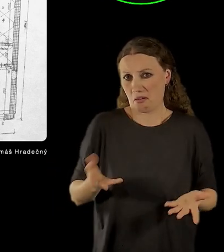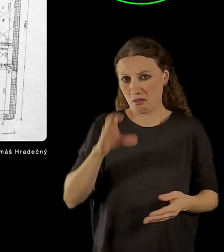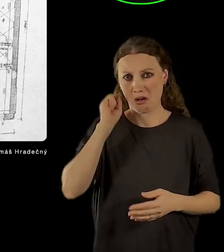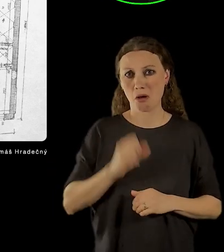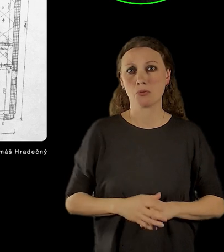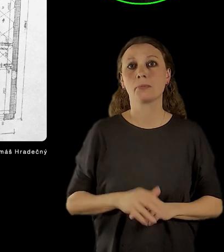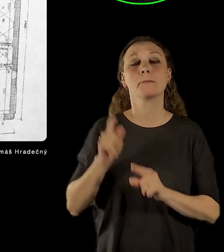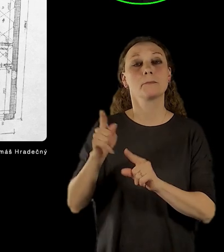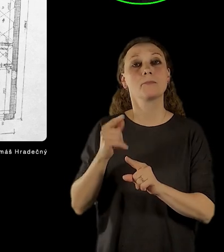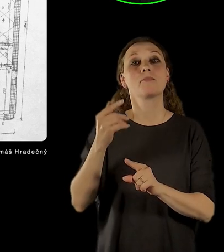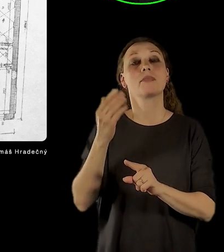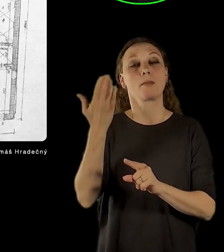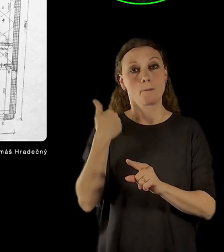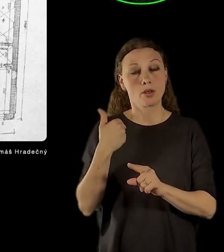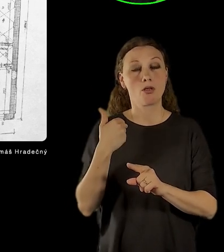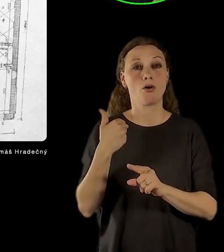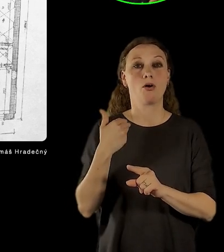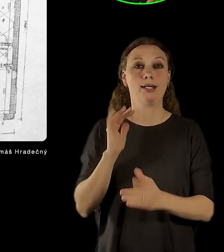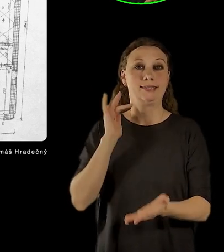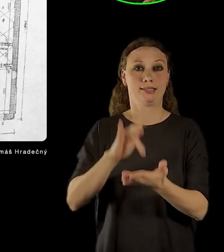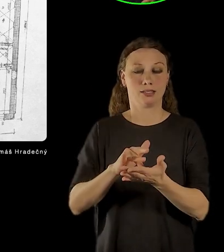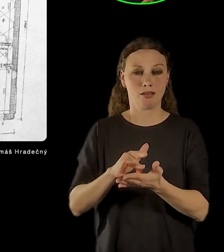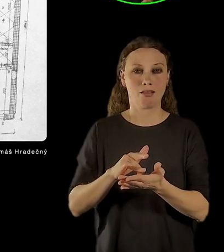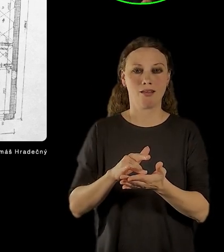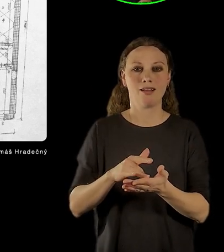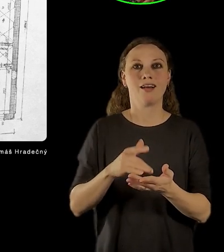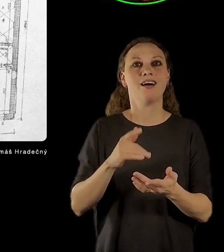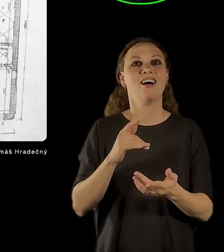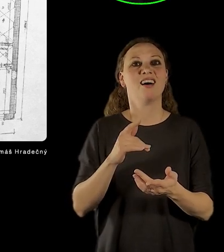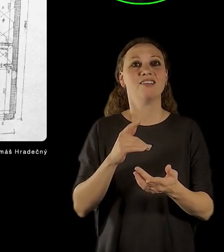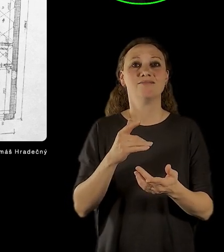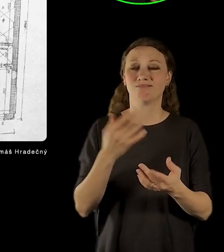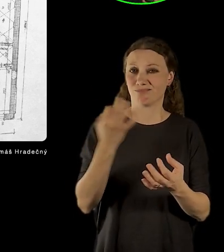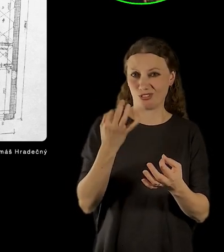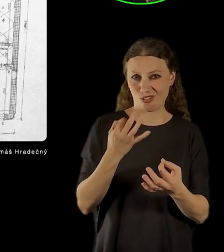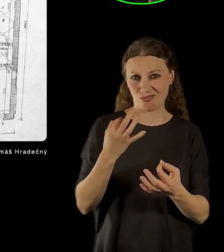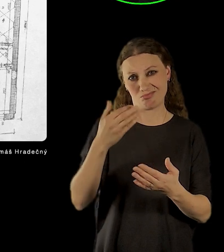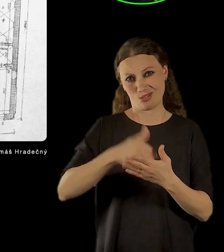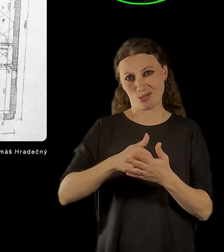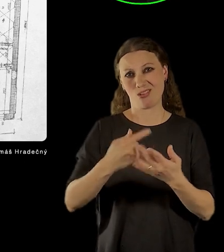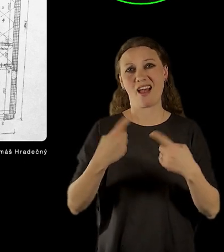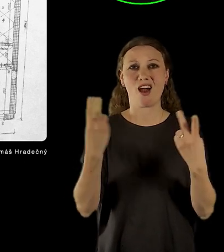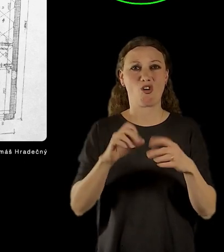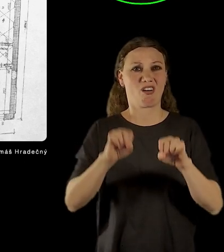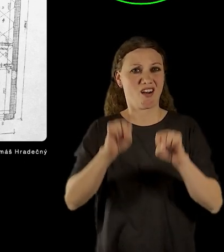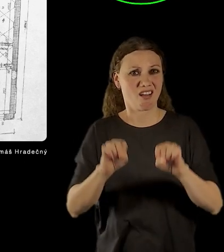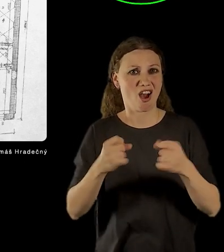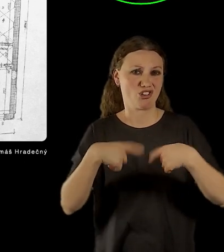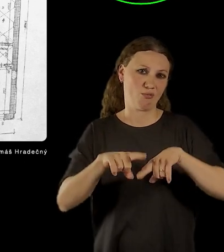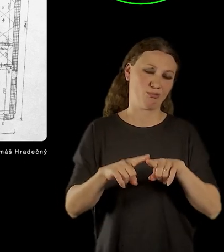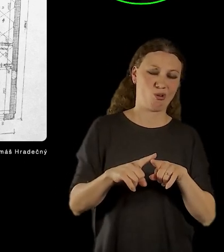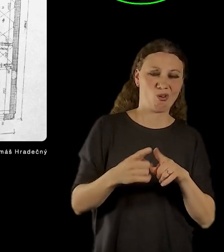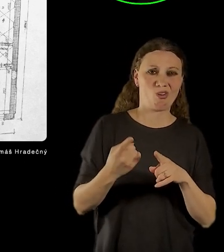vyprojektovaný jako jeden velký garážový dvůr pro potřeby tehdejší vládní garnitury,